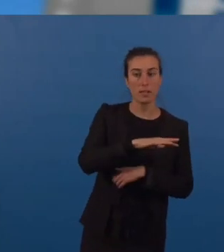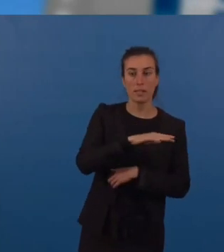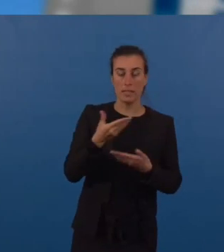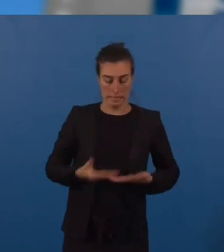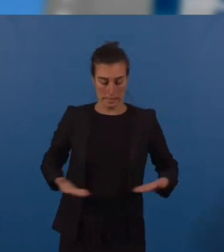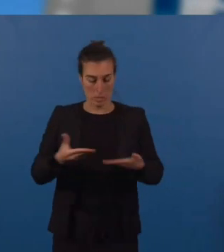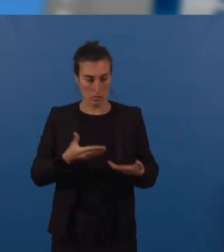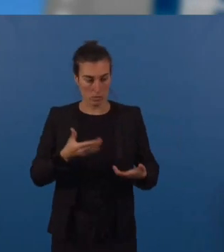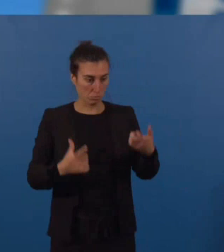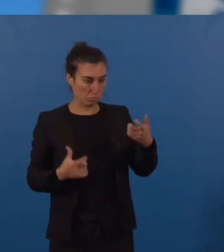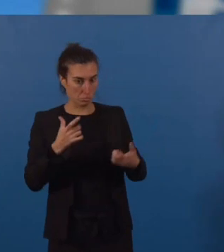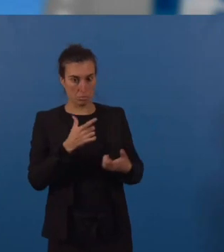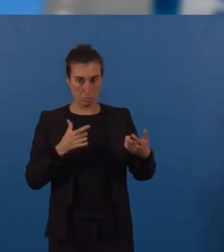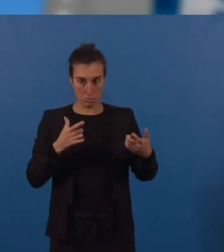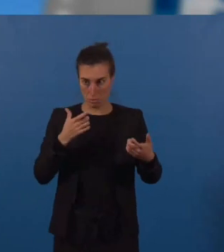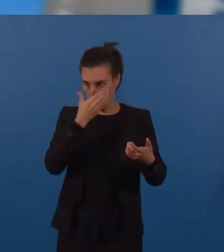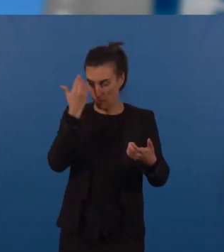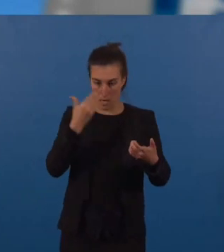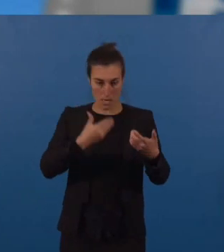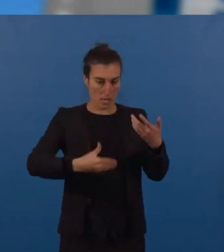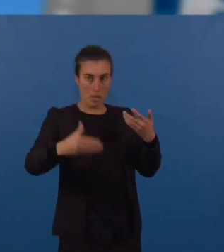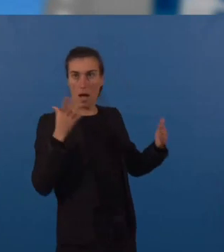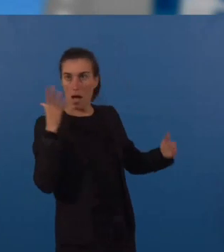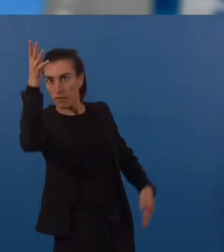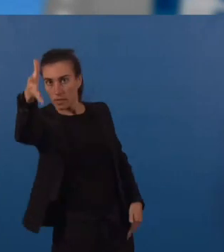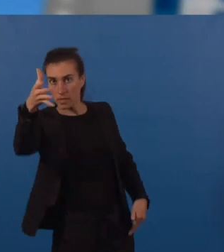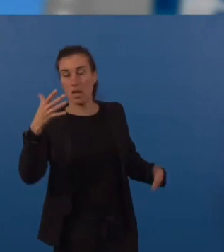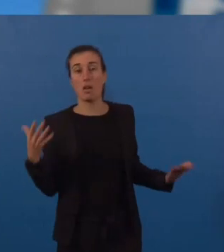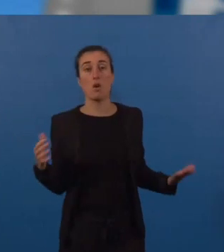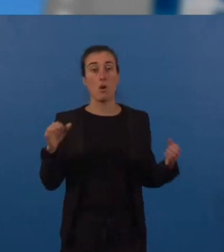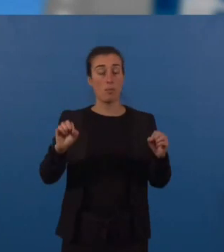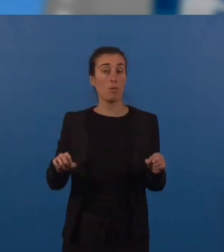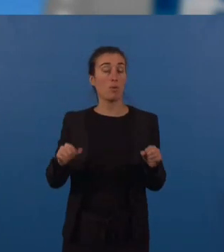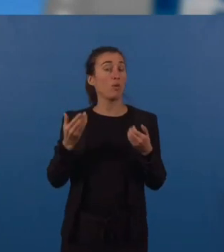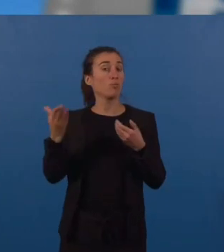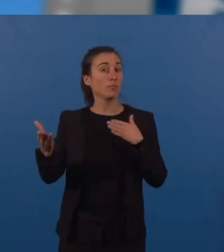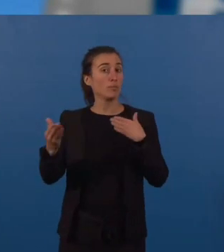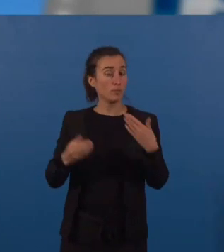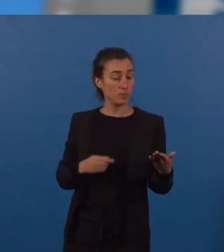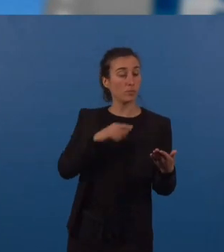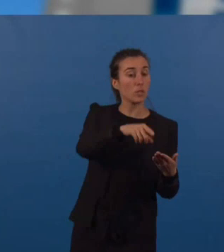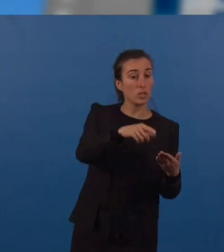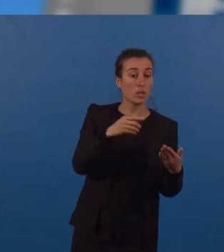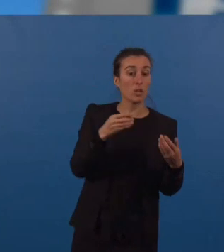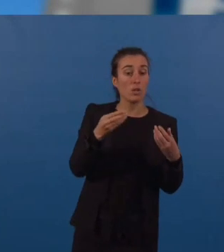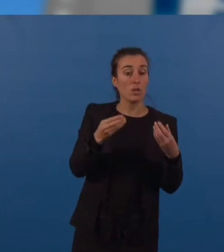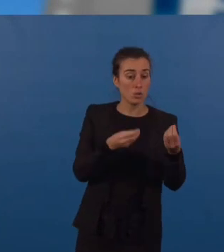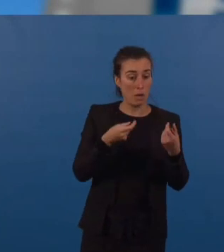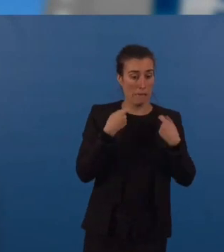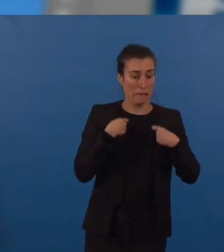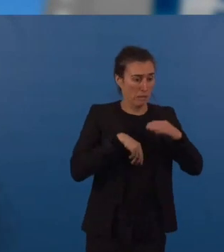plusieurs options s'offrent à nous. Soit se replier, réduire la voilure, entretenir l'austérité,